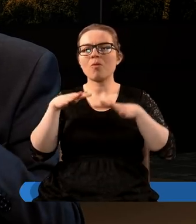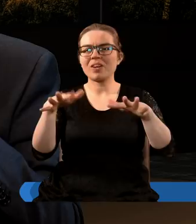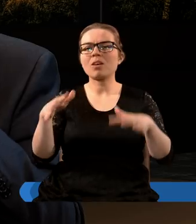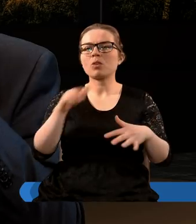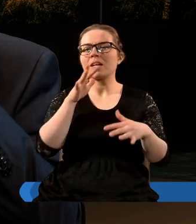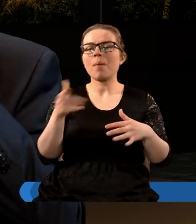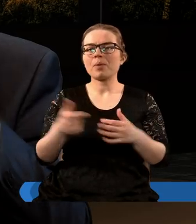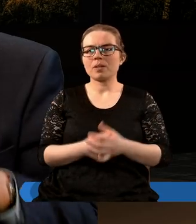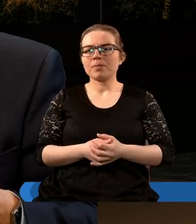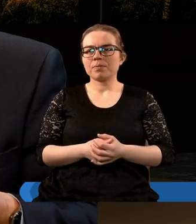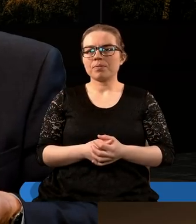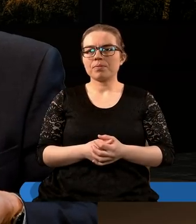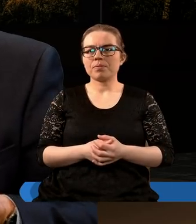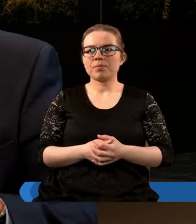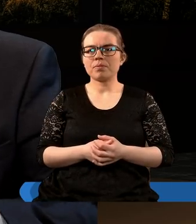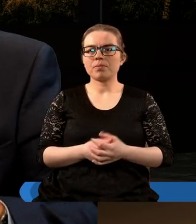wodami.